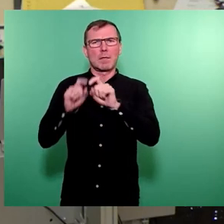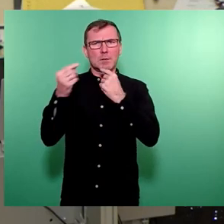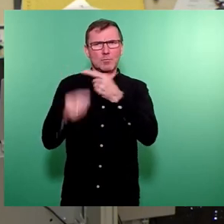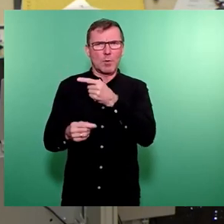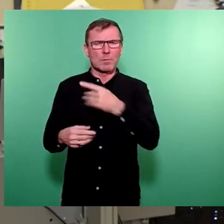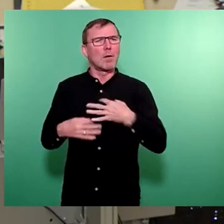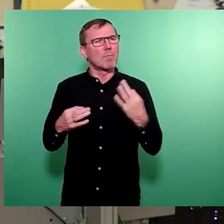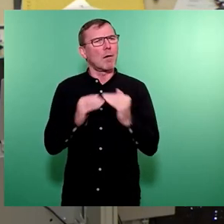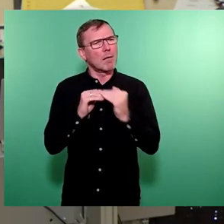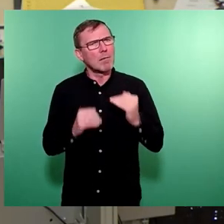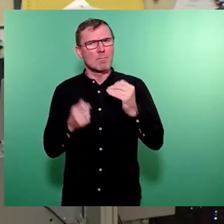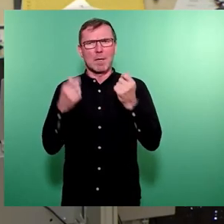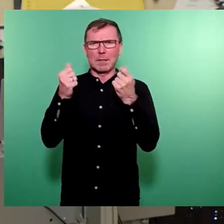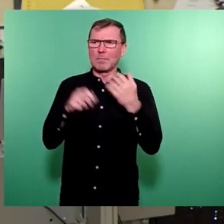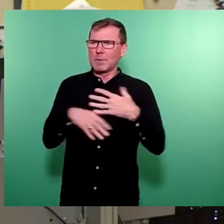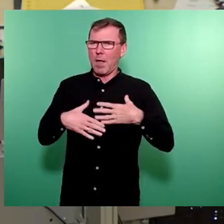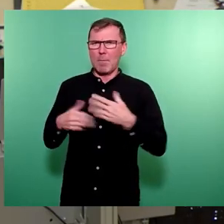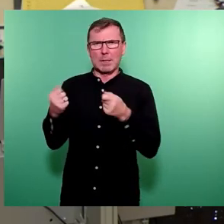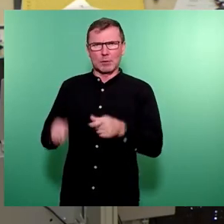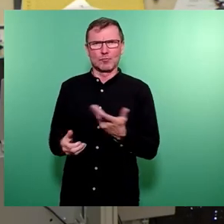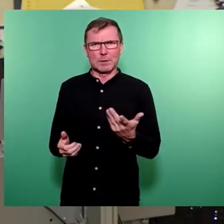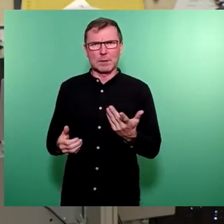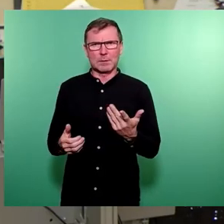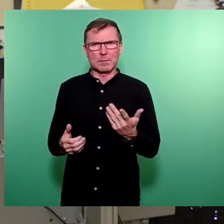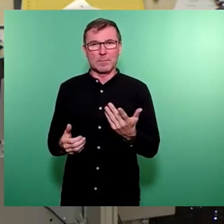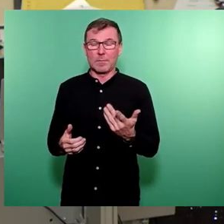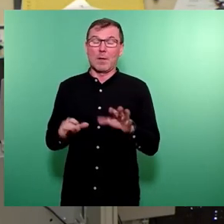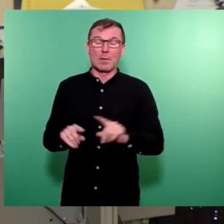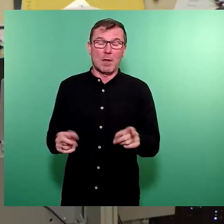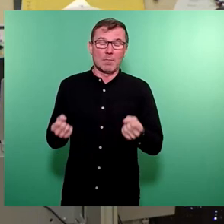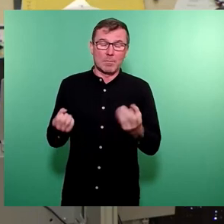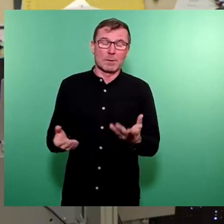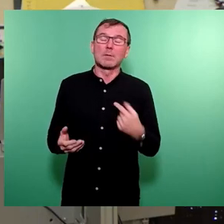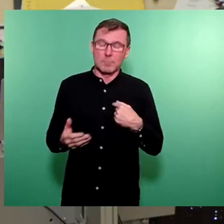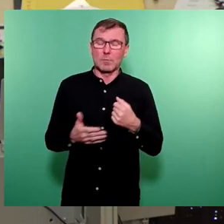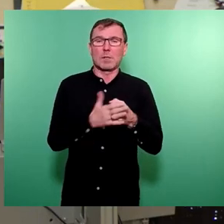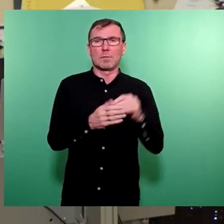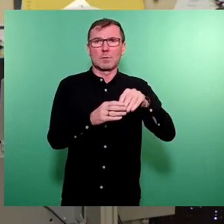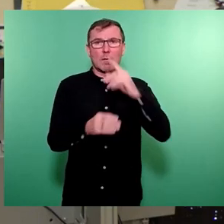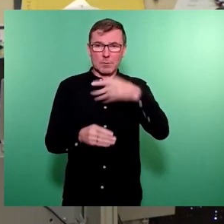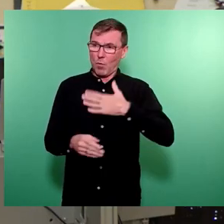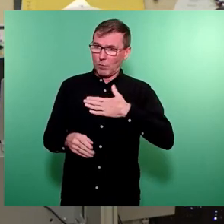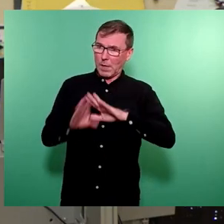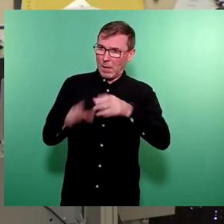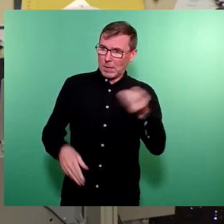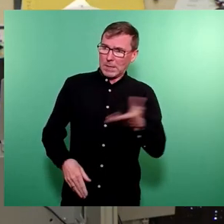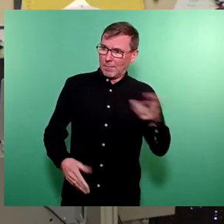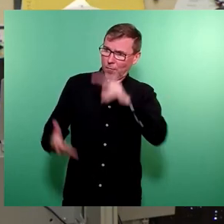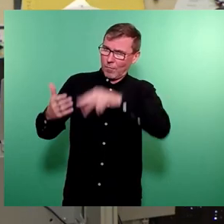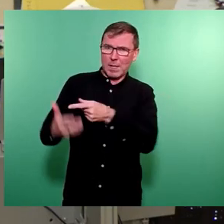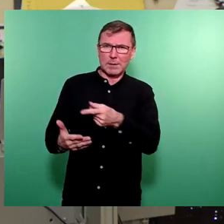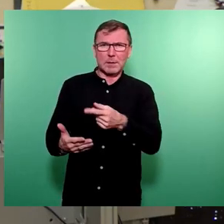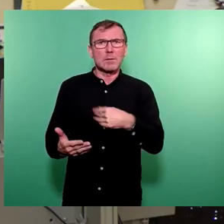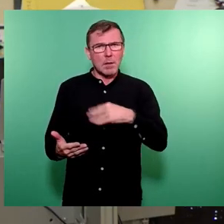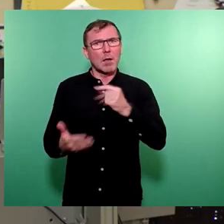unbedingt mehr Geld, sonst müssen wir schließen. Und das darf natürlich nicht sein, dort stehen wir auch dahinter, wenn Sie unseren Haushaltsentwurf lesen, dort sind die auch drin.